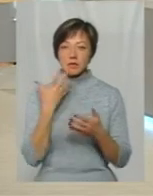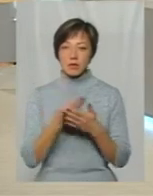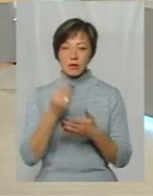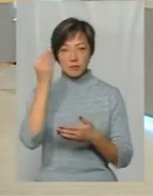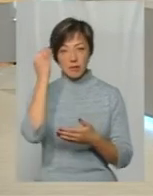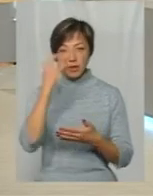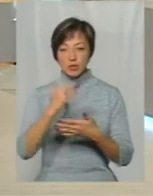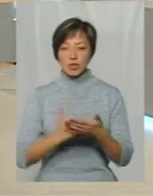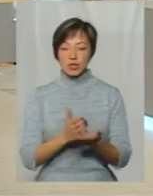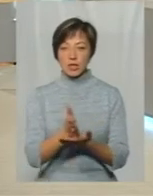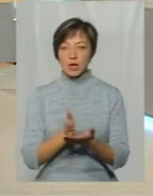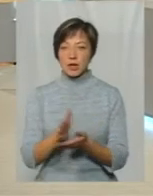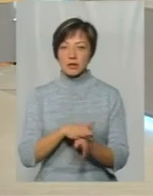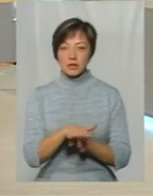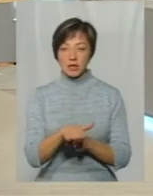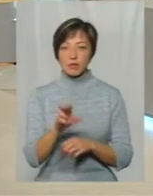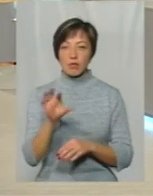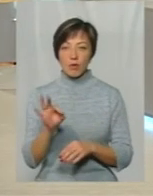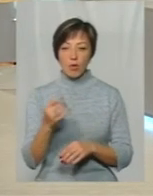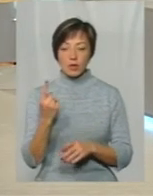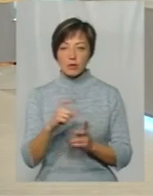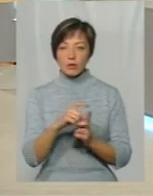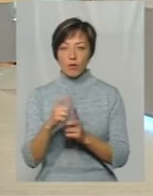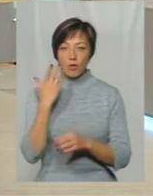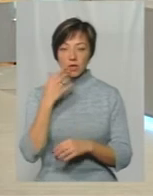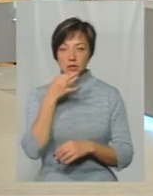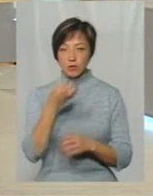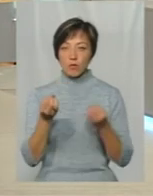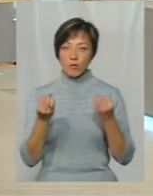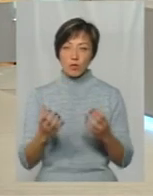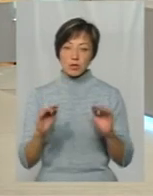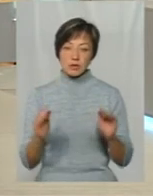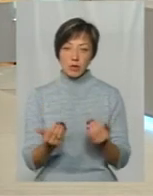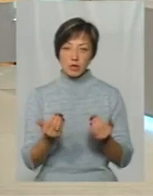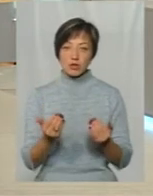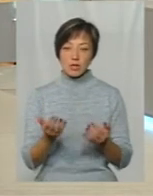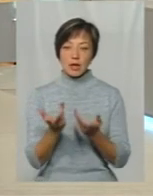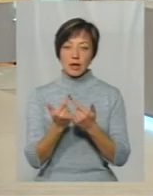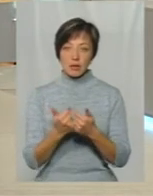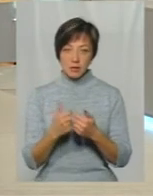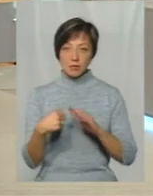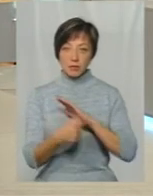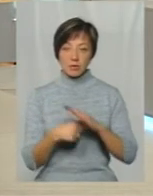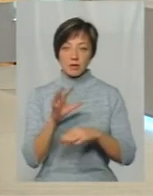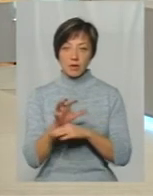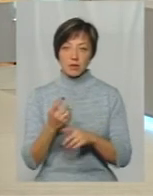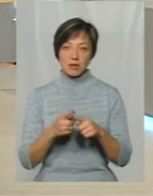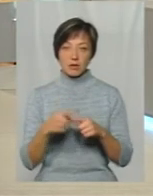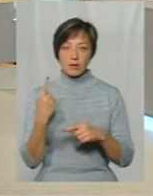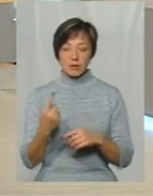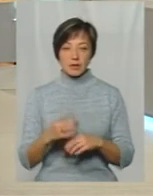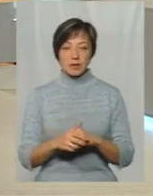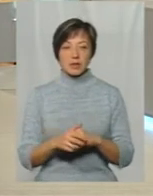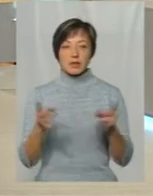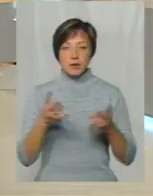бачення і шляхи його реалізації Тому що, одне слово ж, коли я скажу, що просто зменшити популяцію тварин безпритульних Треба розуміти, в який